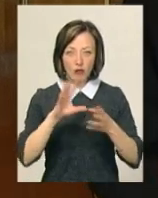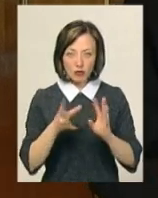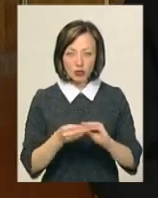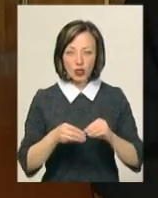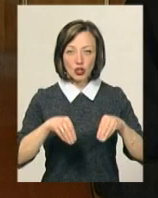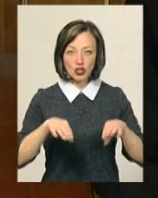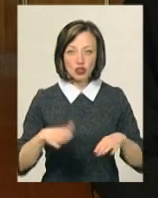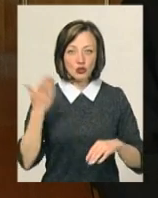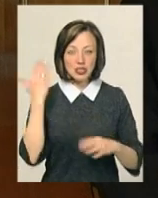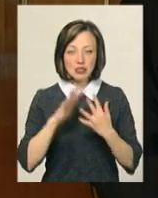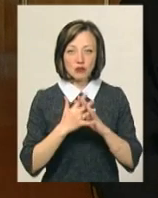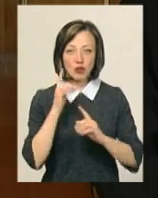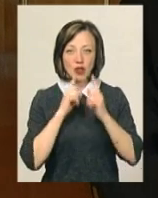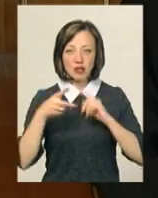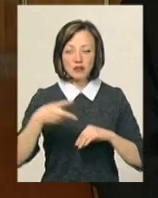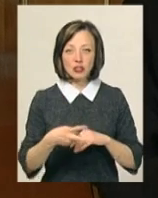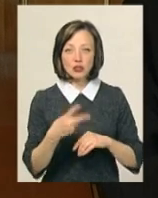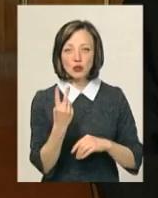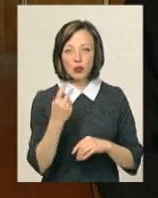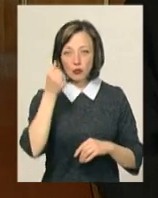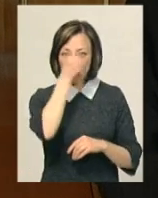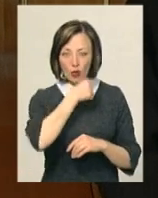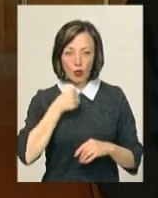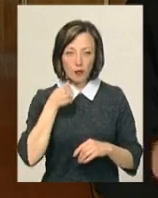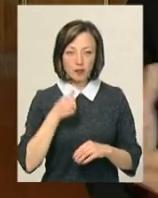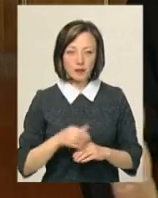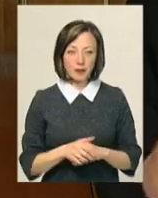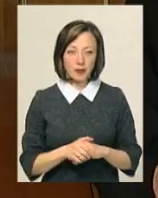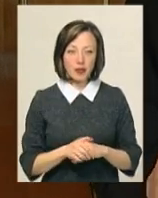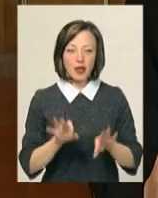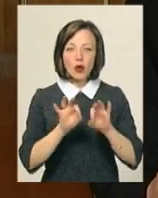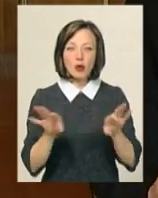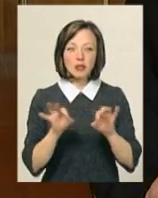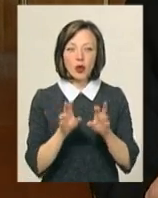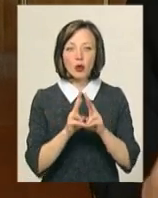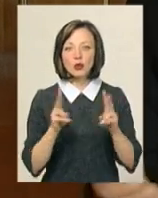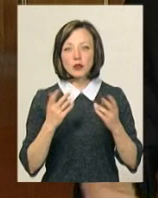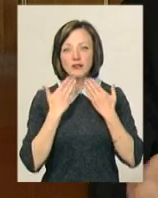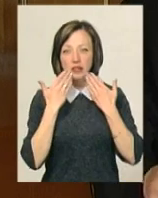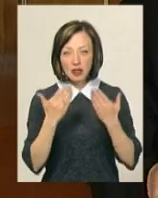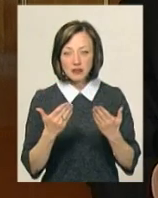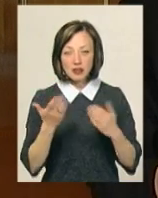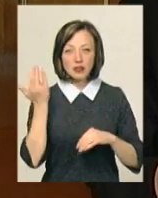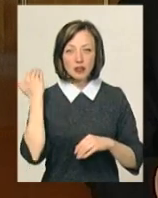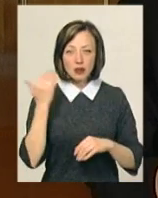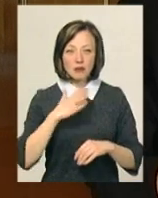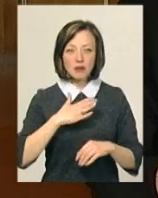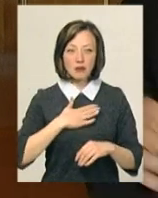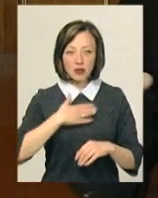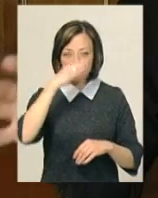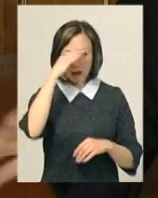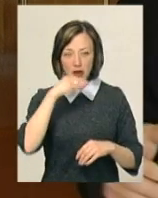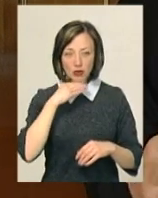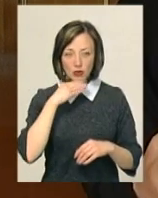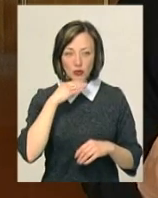рішення тоді ще сільської ради 2002 роком роз'яснює, хто звертався. Звертався на той час мій покійний батько,